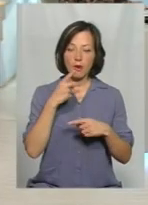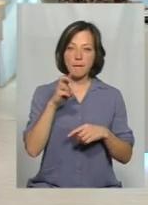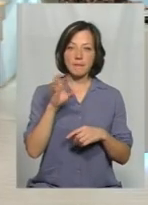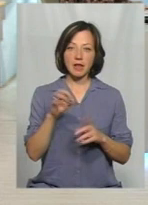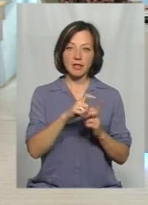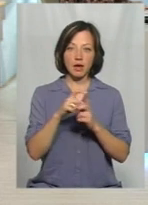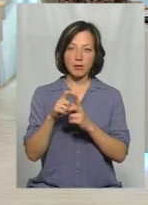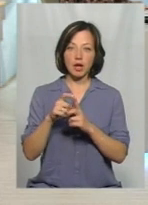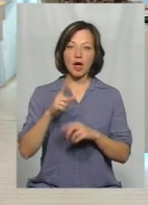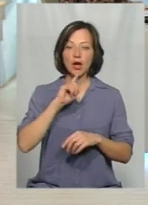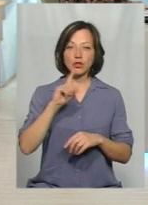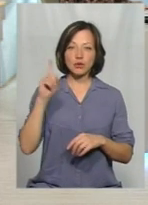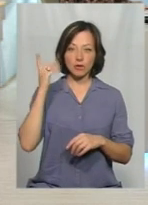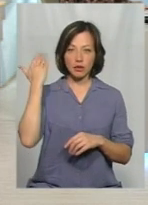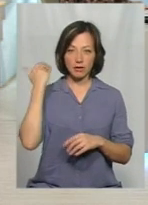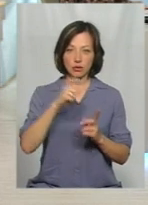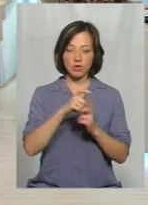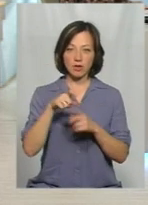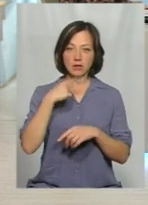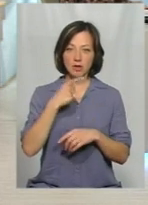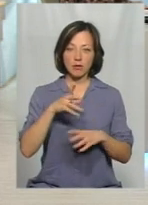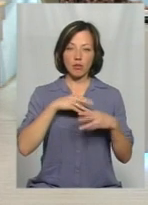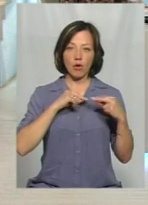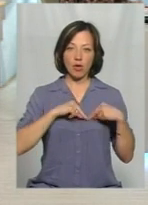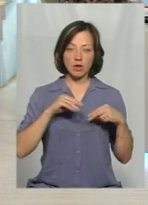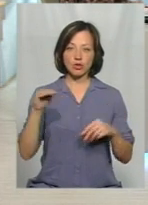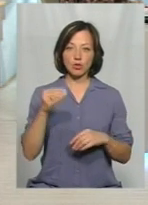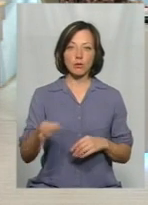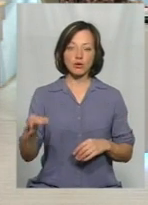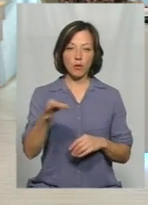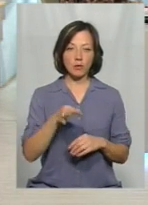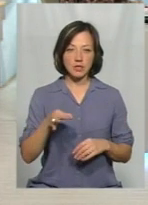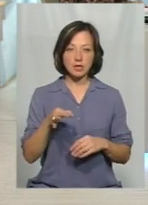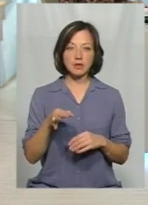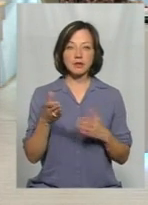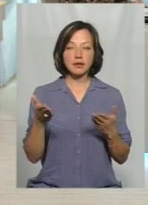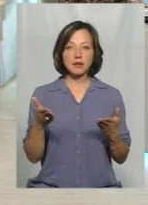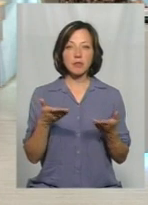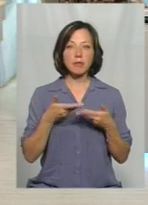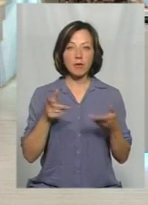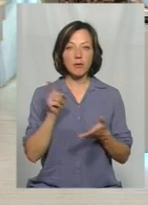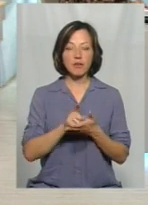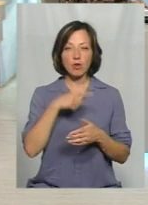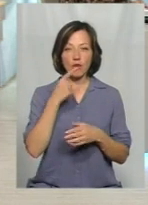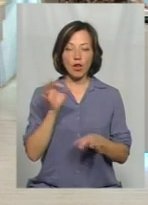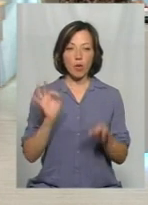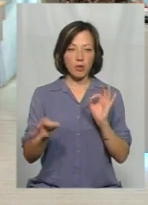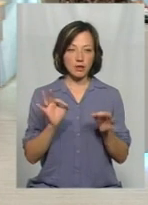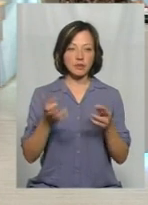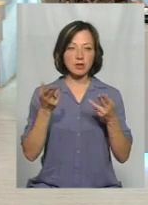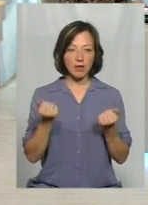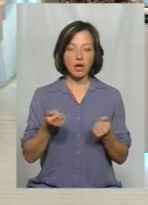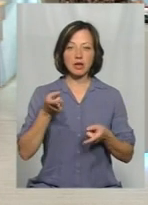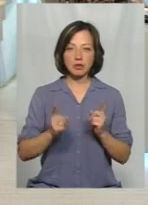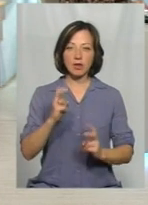терміном річної давності тими словами, якими сказала моя колега із Житомирської області. Ми повинні говорити об'єктивно. Так, дійсно,